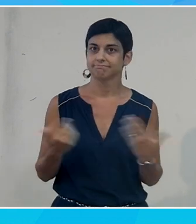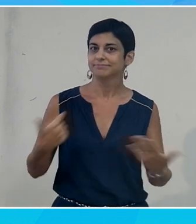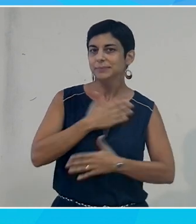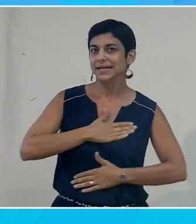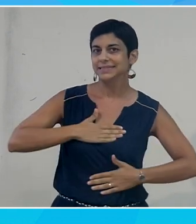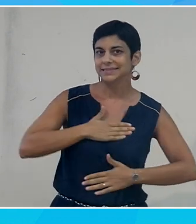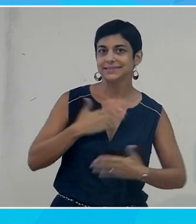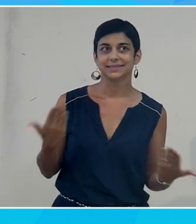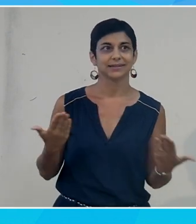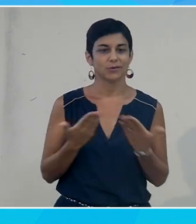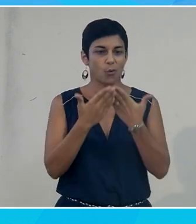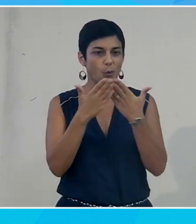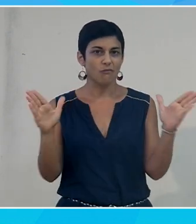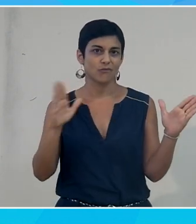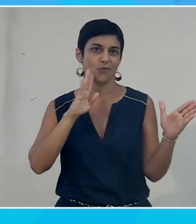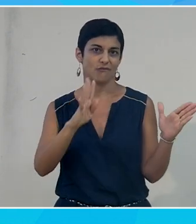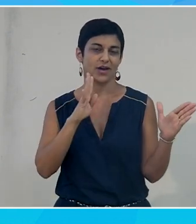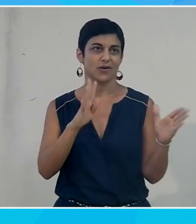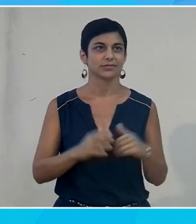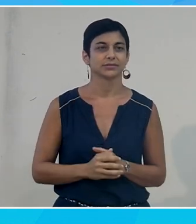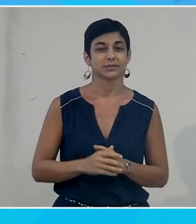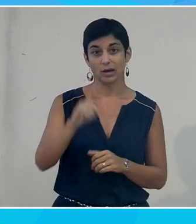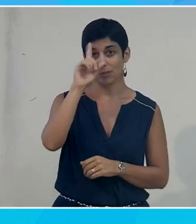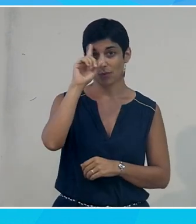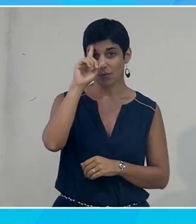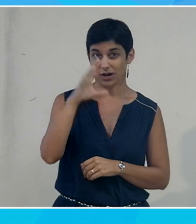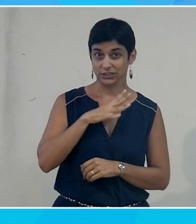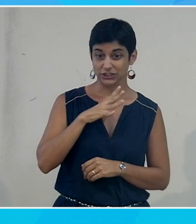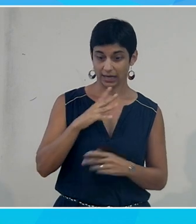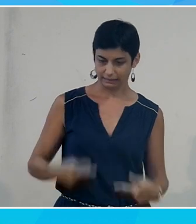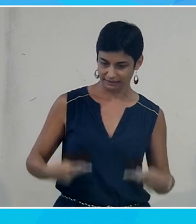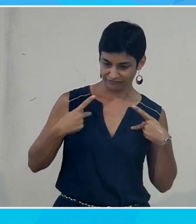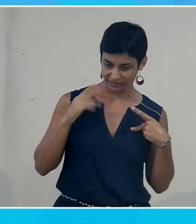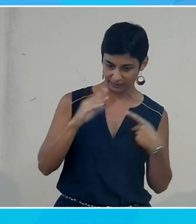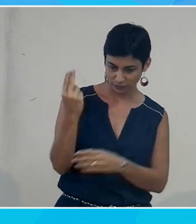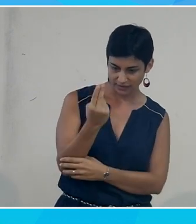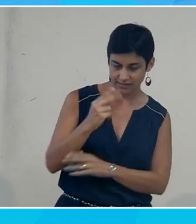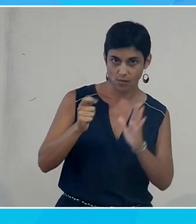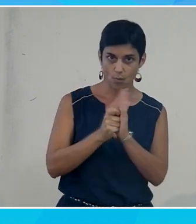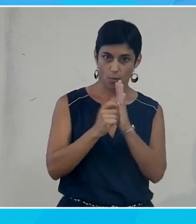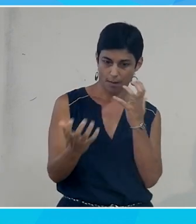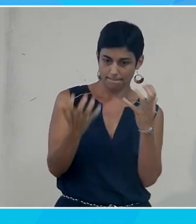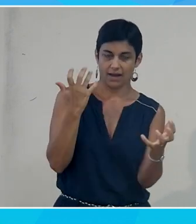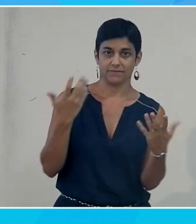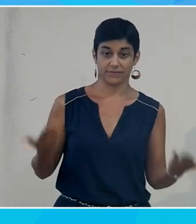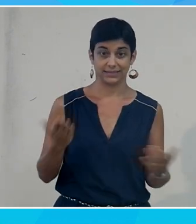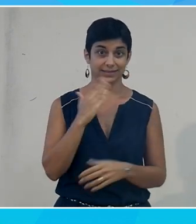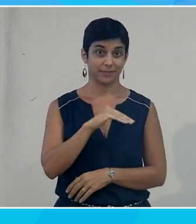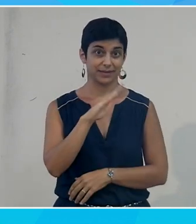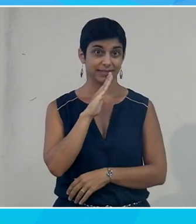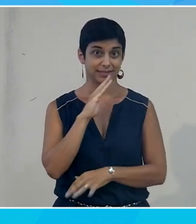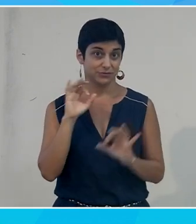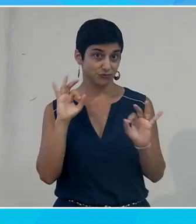participer à l'ouverture de cette conférence parce qu'il a des moments marquants dans la vie d'université et ce que nous vivons cet après-midi, justement,